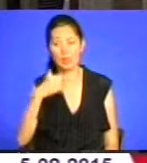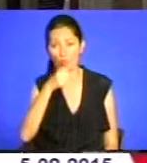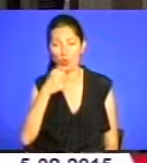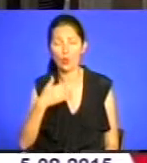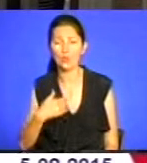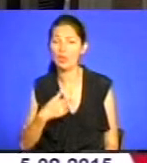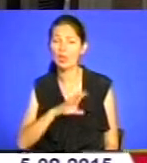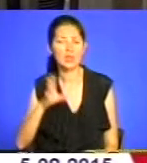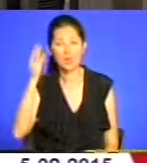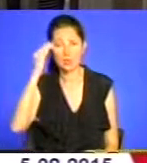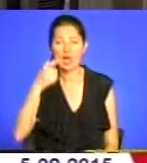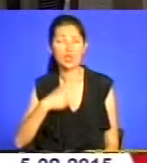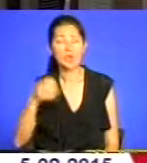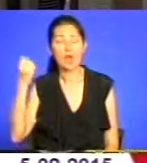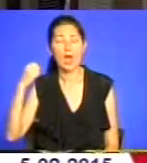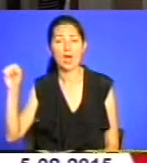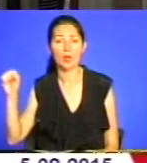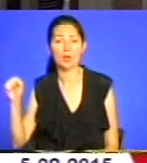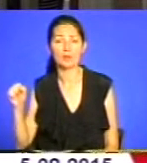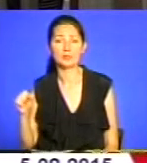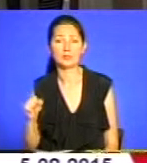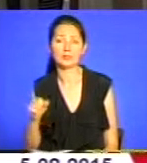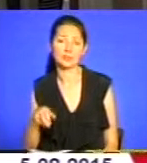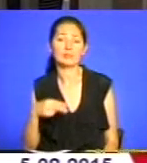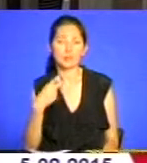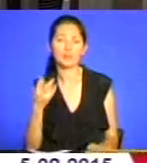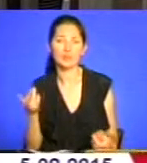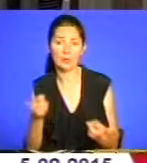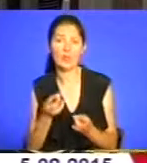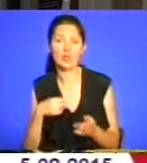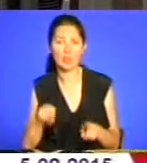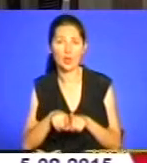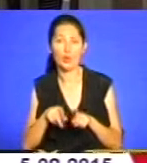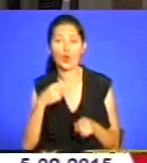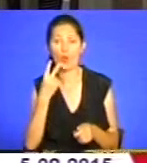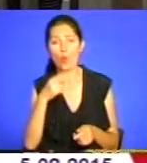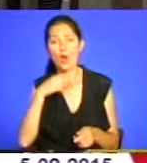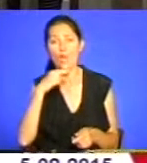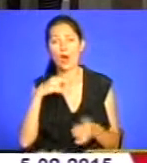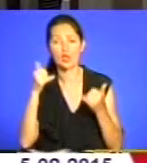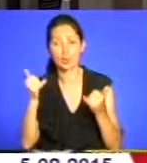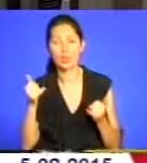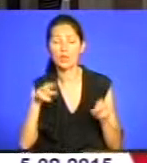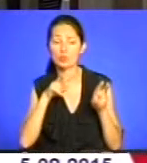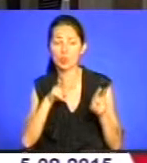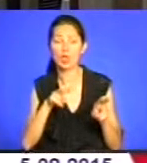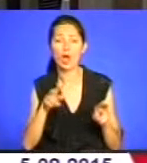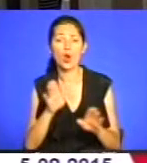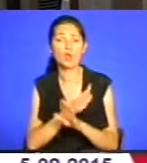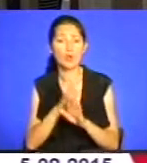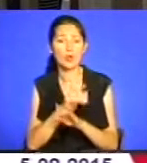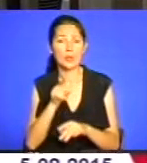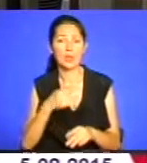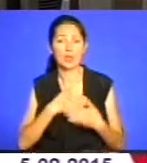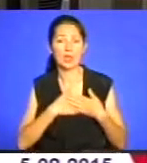«Теребовлянська вежа» збирають кошти і на тепловізори, і на одяг для солдат. Знеонілої Кременченко і знайомий давно, проте час від часу зв